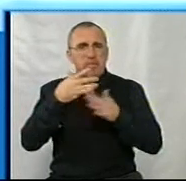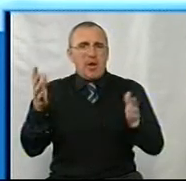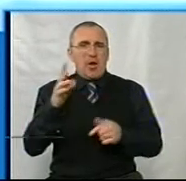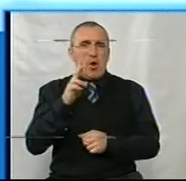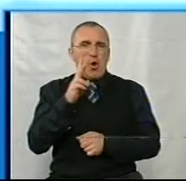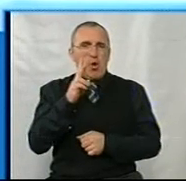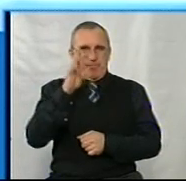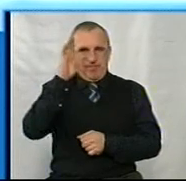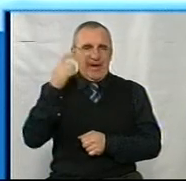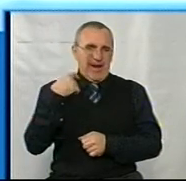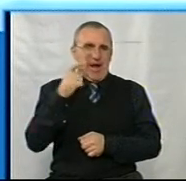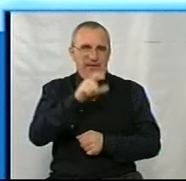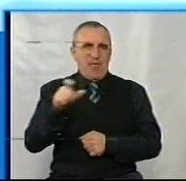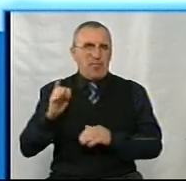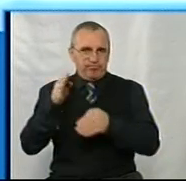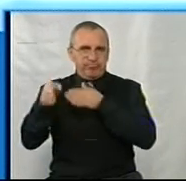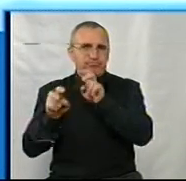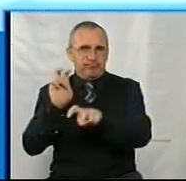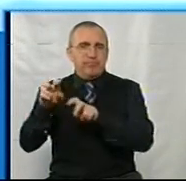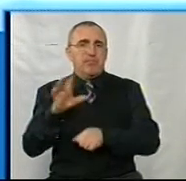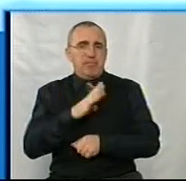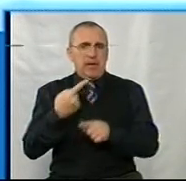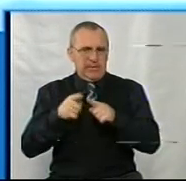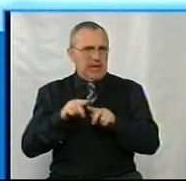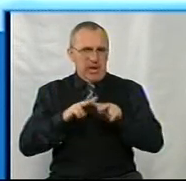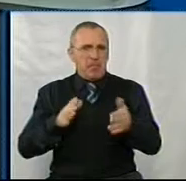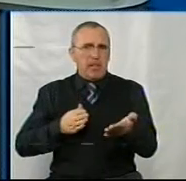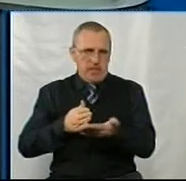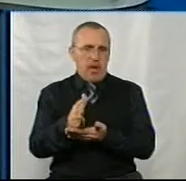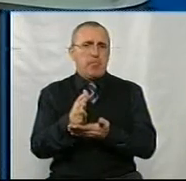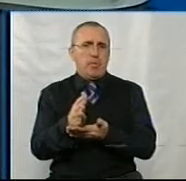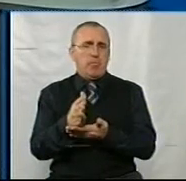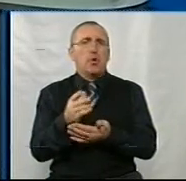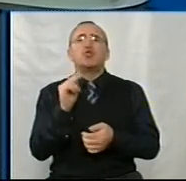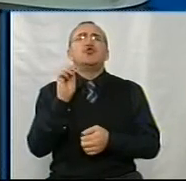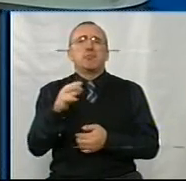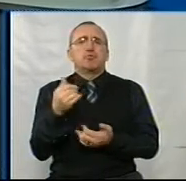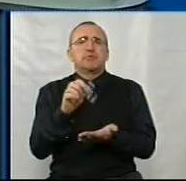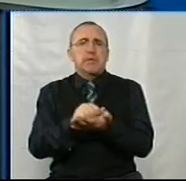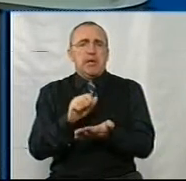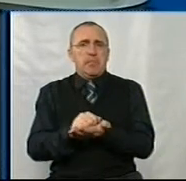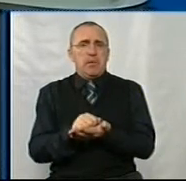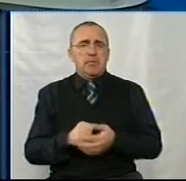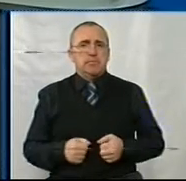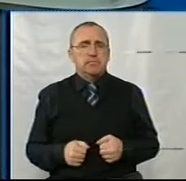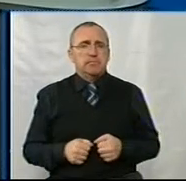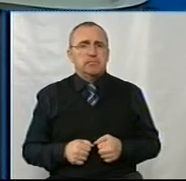кропивничан там були. Той самий напрямок? Той самий. Чим займаєтесь? Давайте нагадаємо.